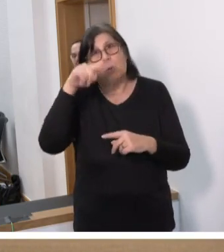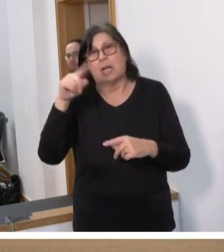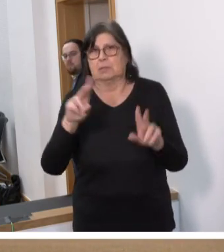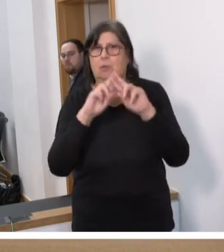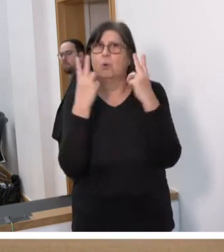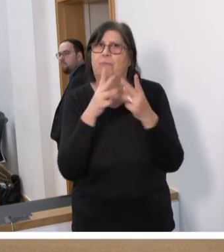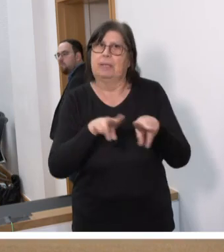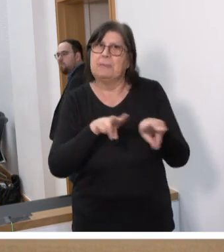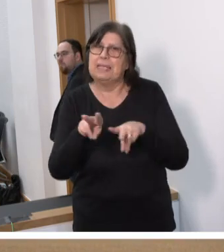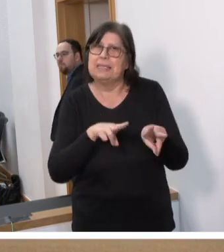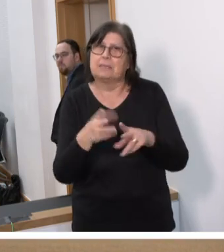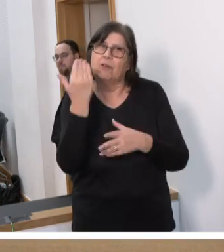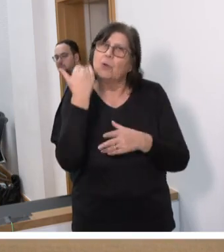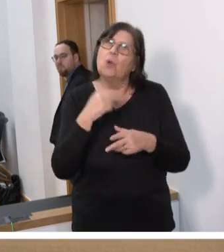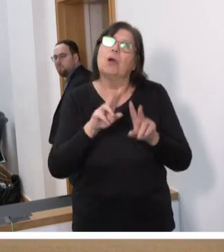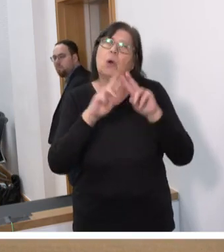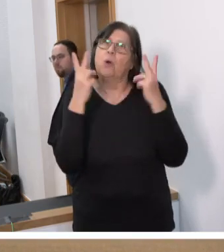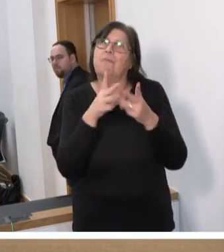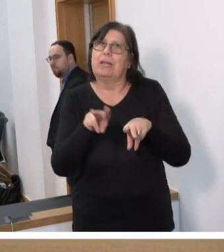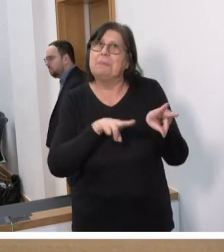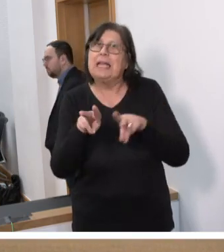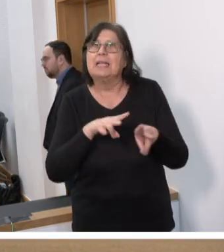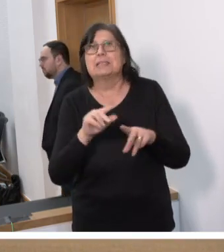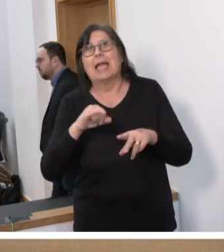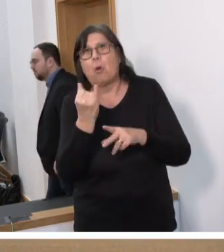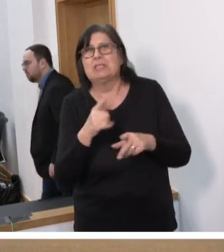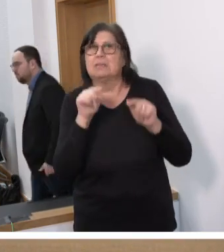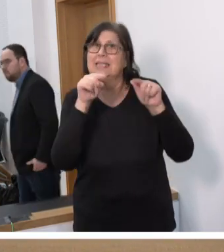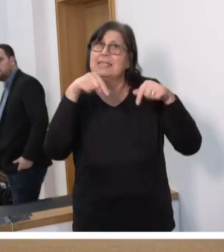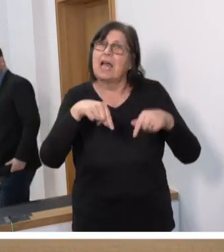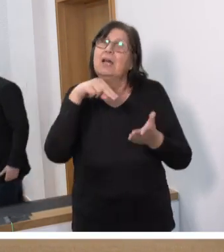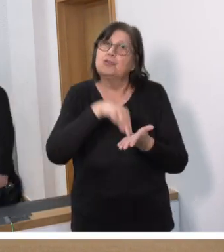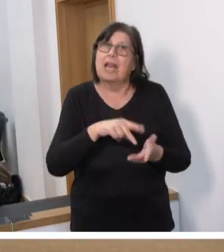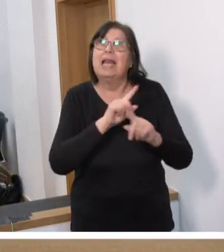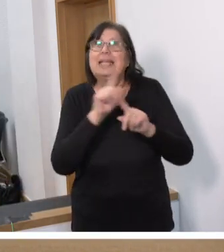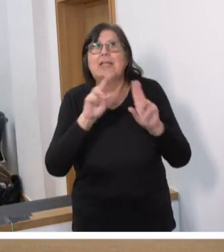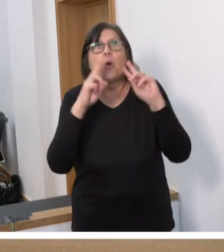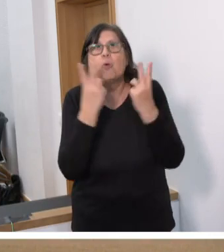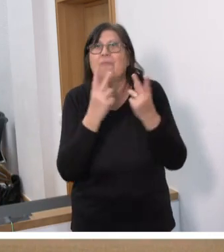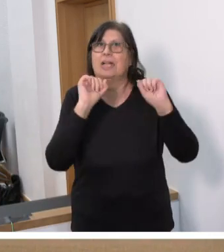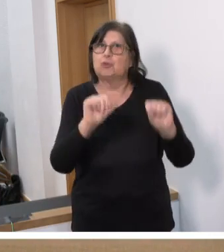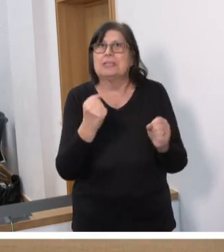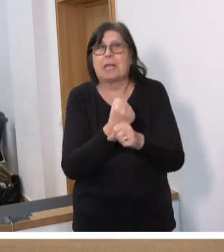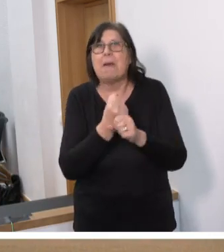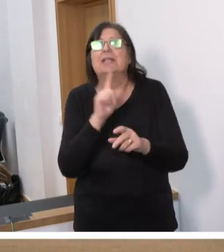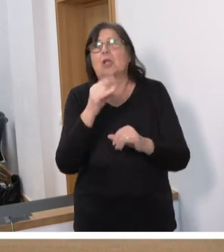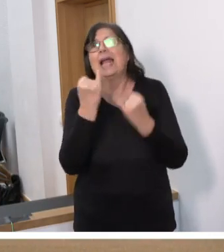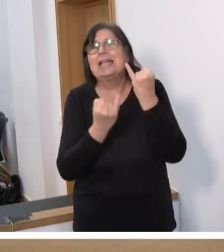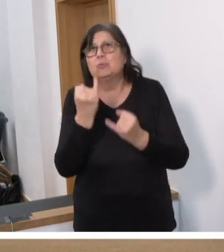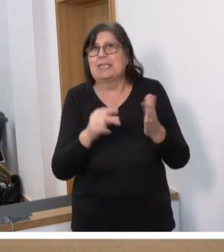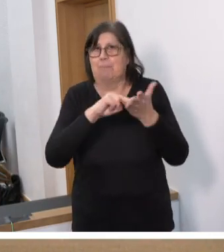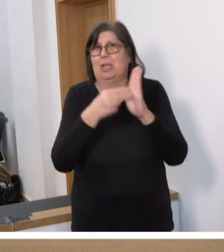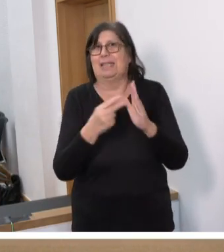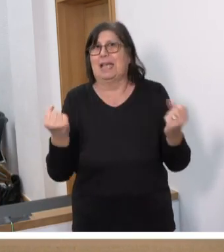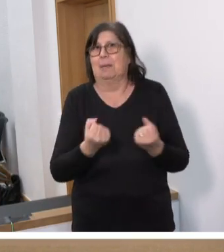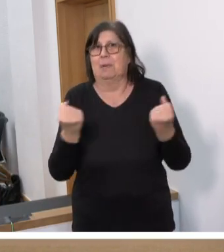Umweltminister, der ehemalige Umweltminister Reinhold Joost, hat an der Stelle eben nicht Umweltschutz gemacht, sondern Industriepolitik betrieben. Das